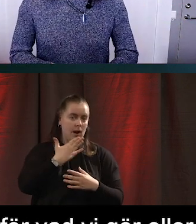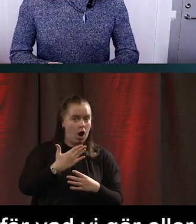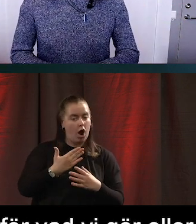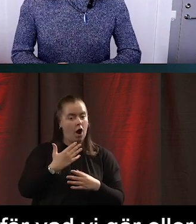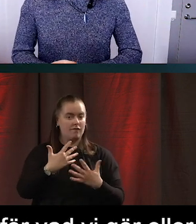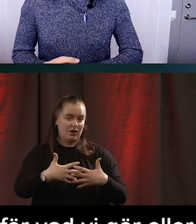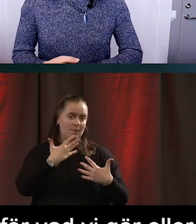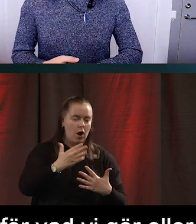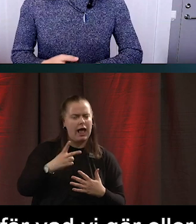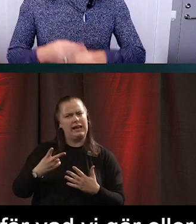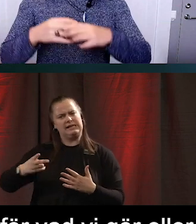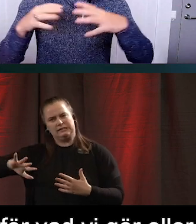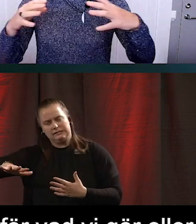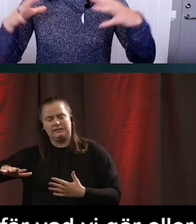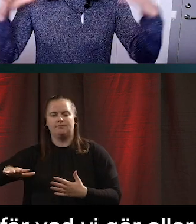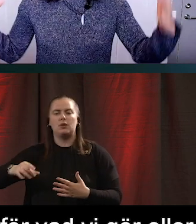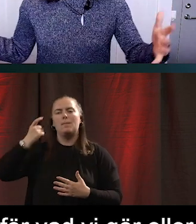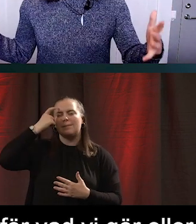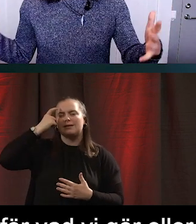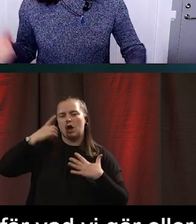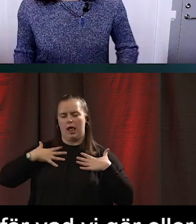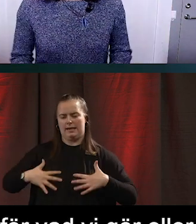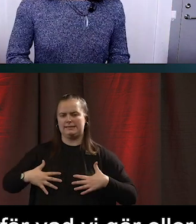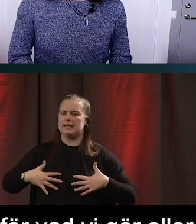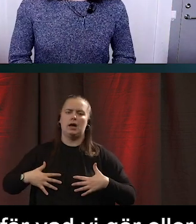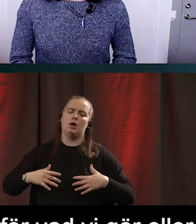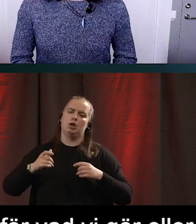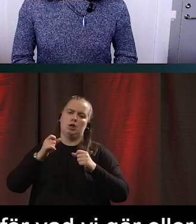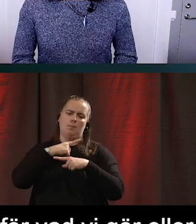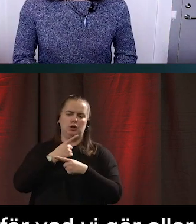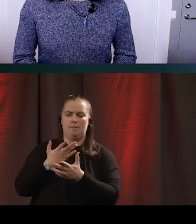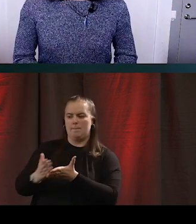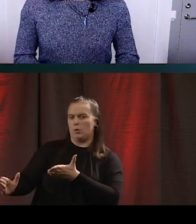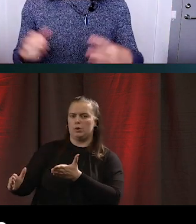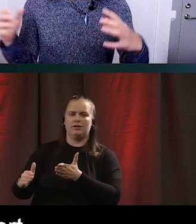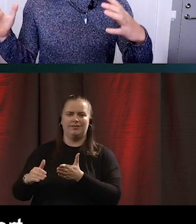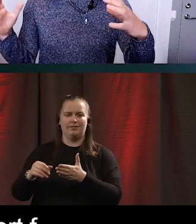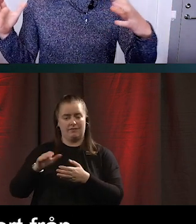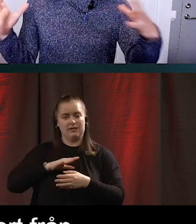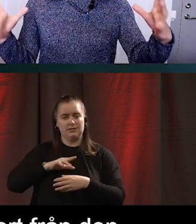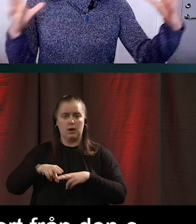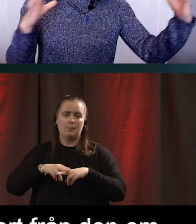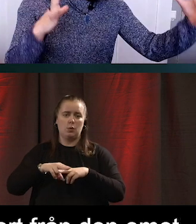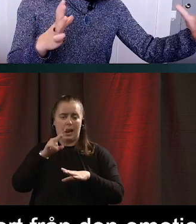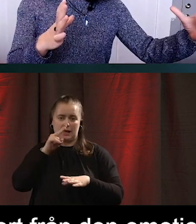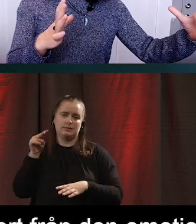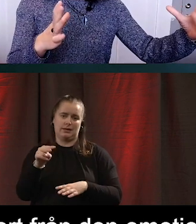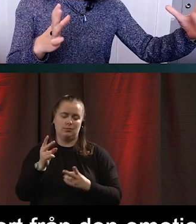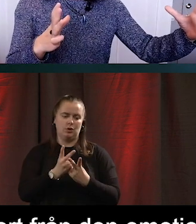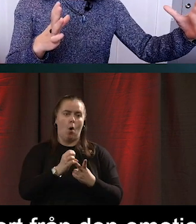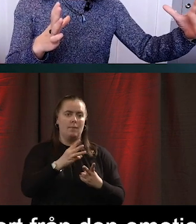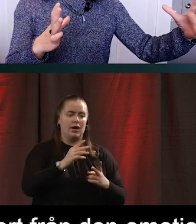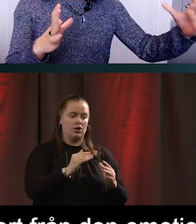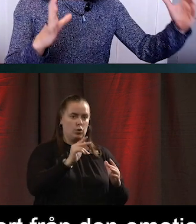Och mental hälsa är ju liksom omöjligt att skära bort från den här emotionella aspekten. Så när vi får en hög kognitiv